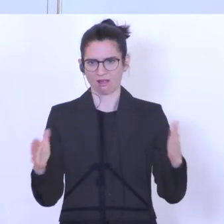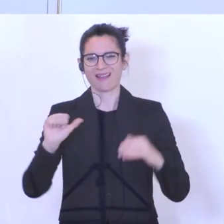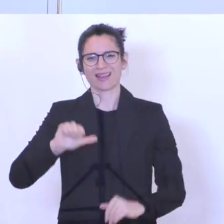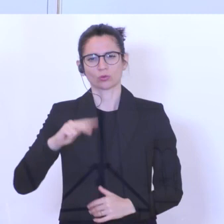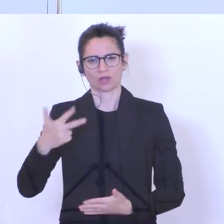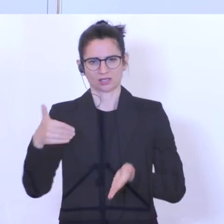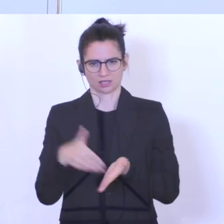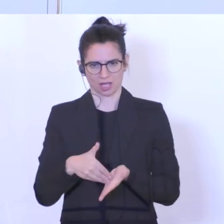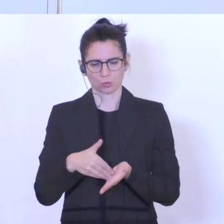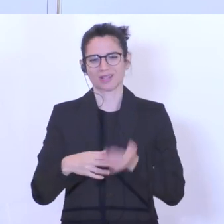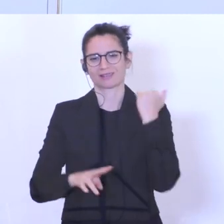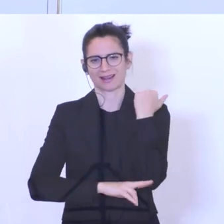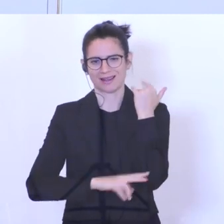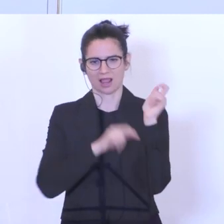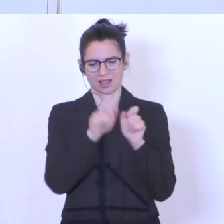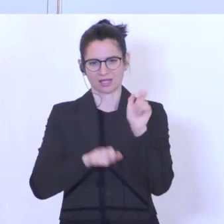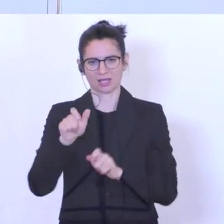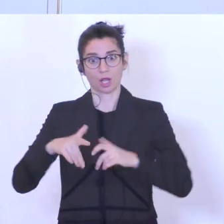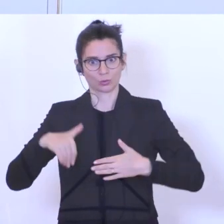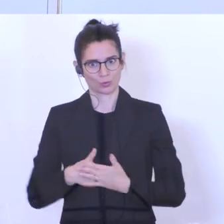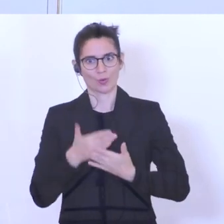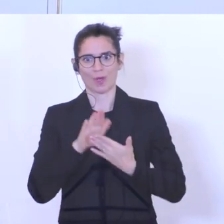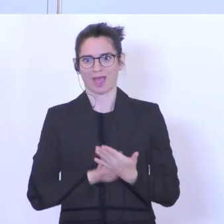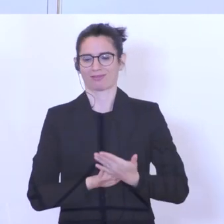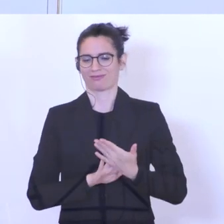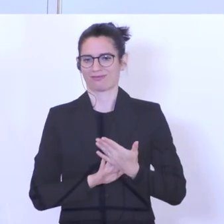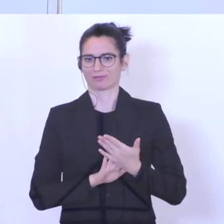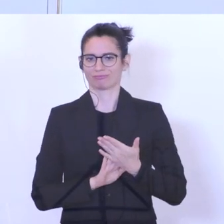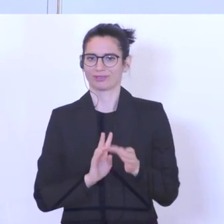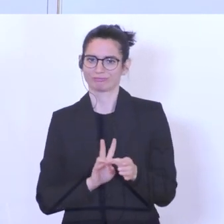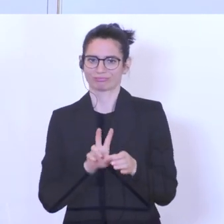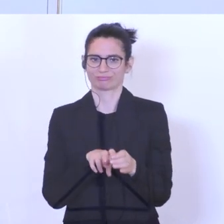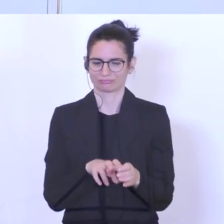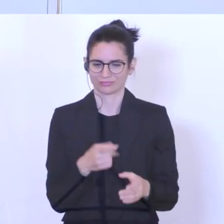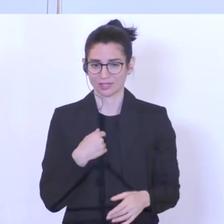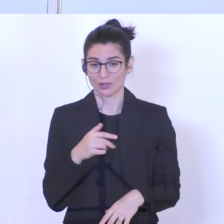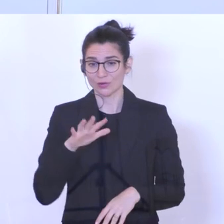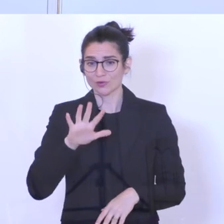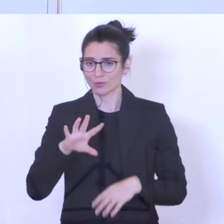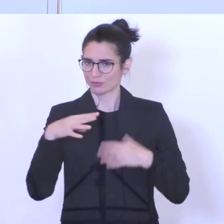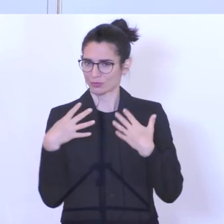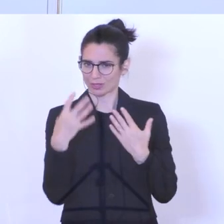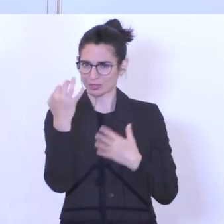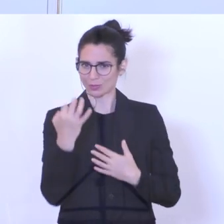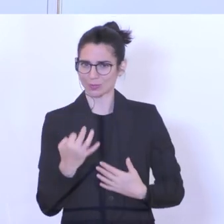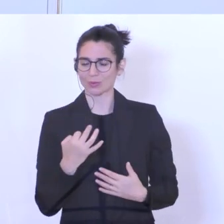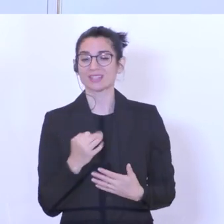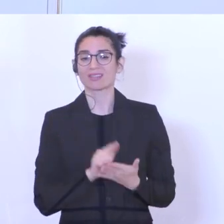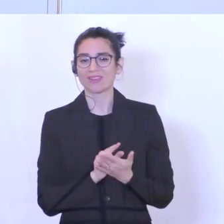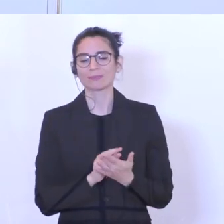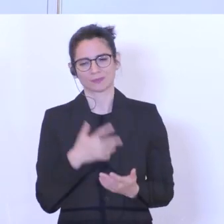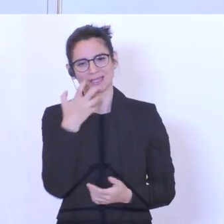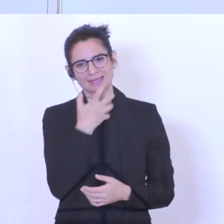.000 Lehrlinge, die neu beginnen. 95 Prozent davon im September.